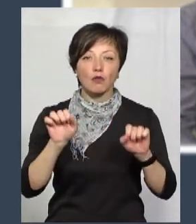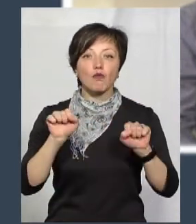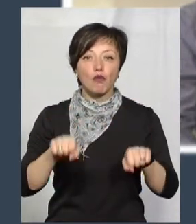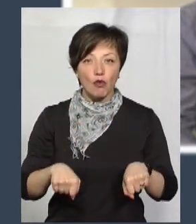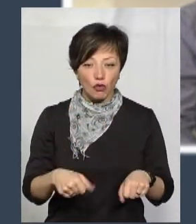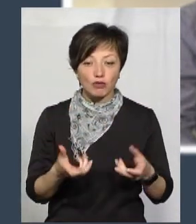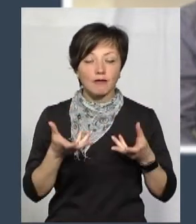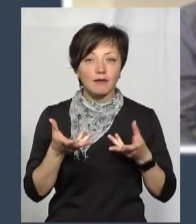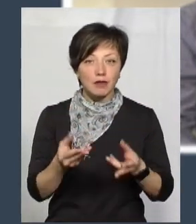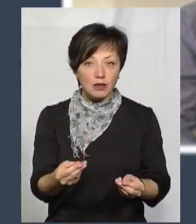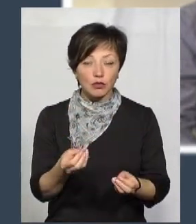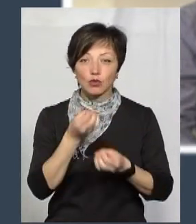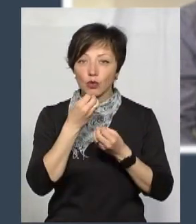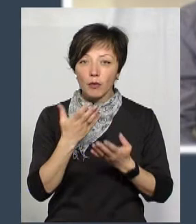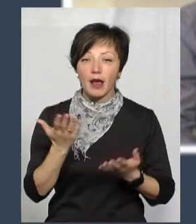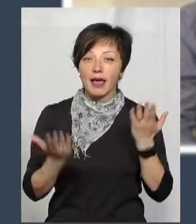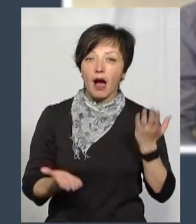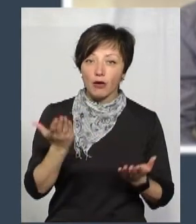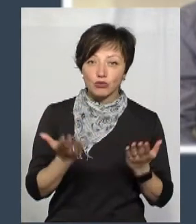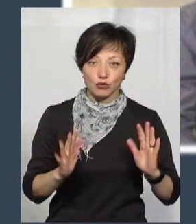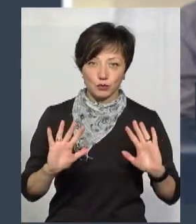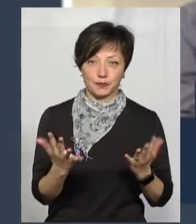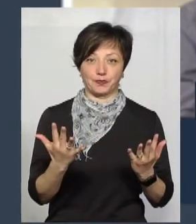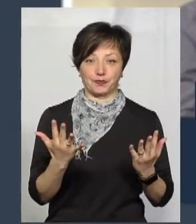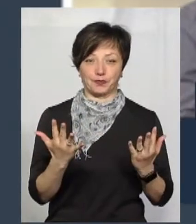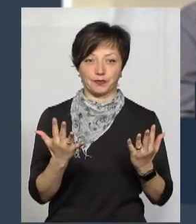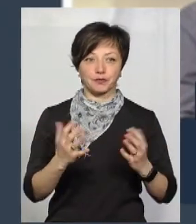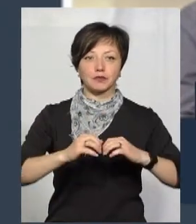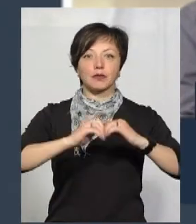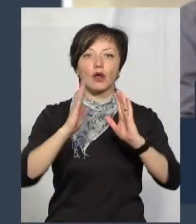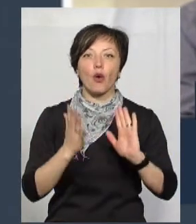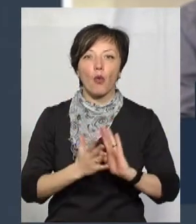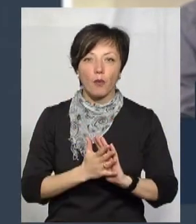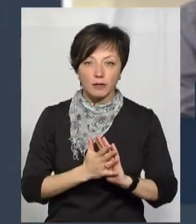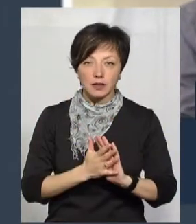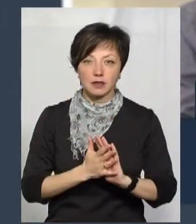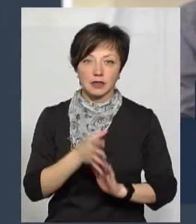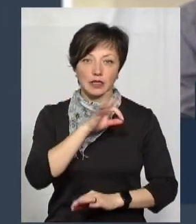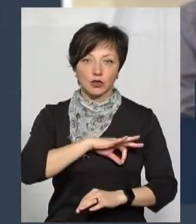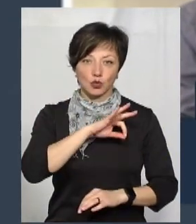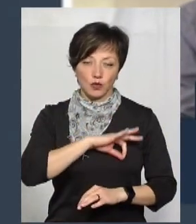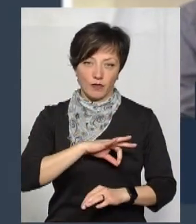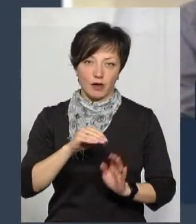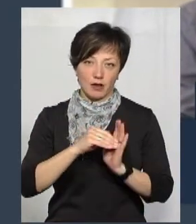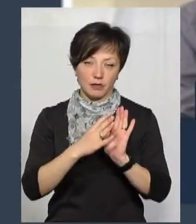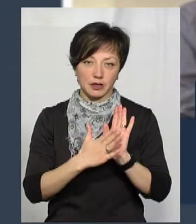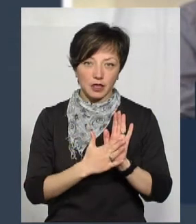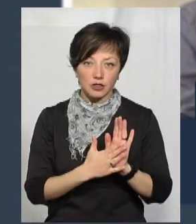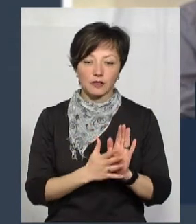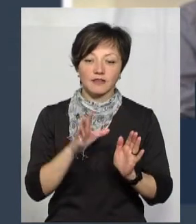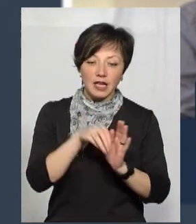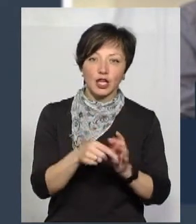подіяти в випадку комплексного їхнього призначення в